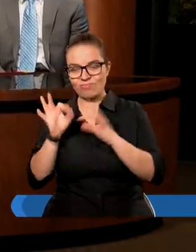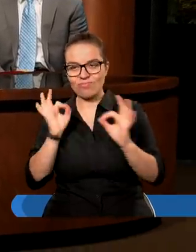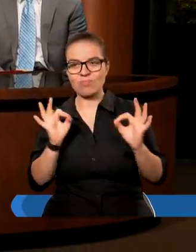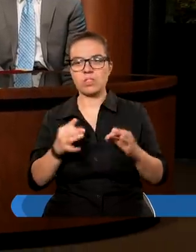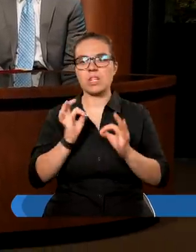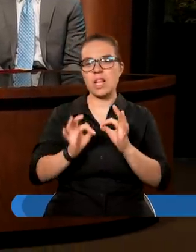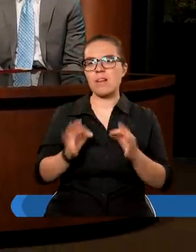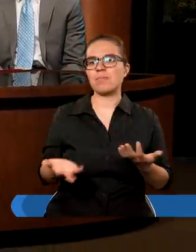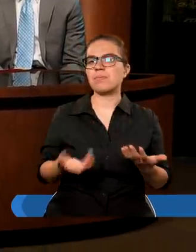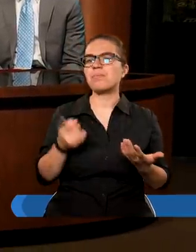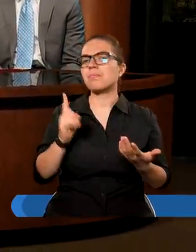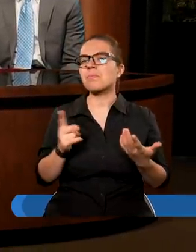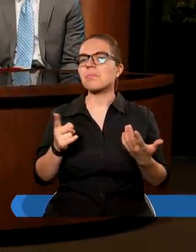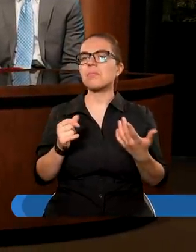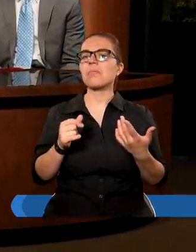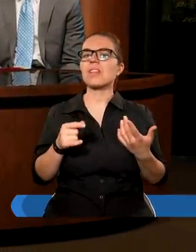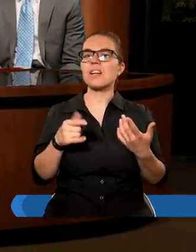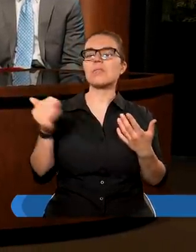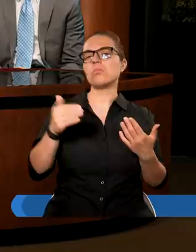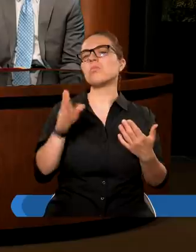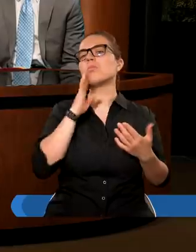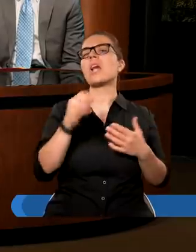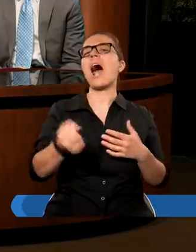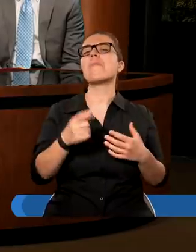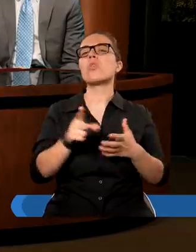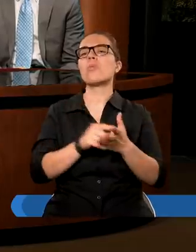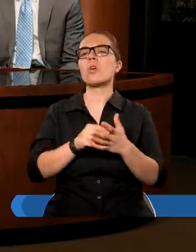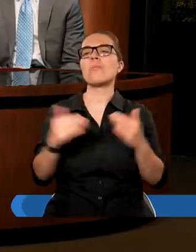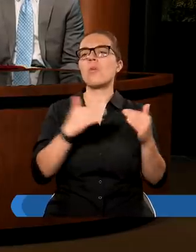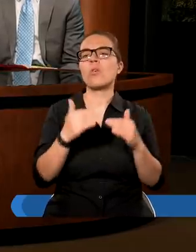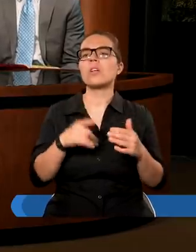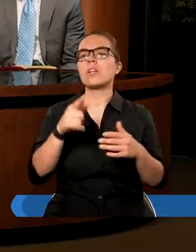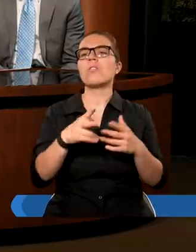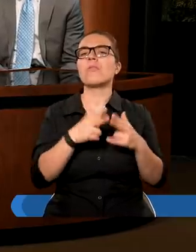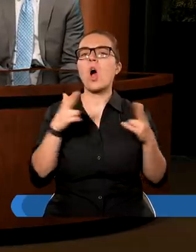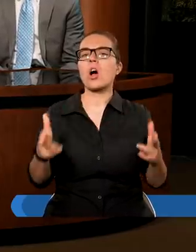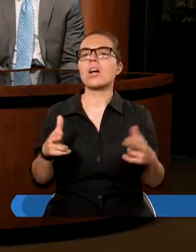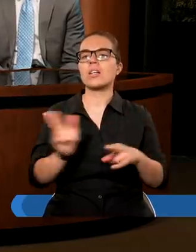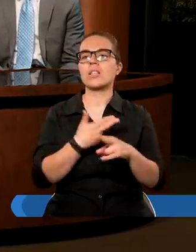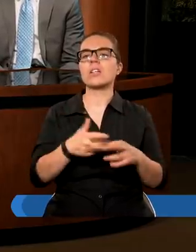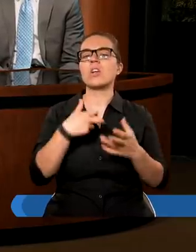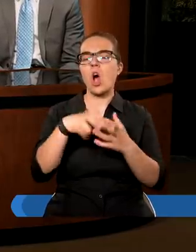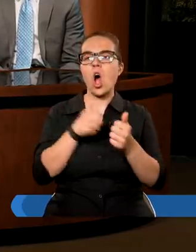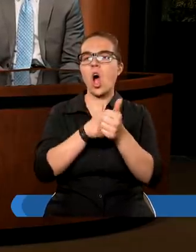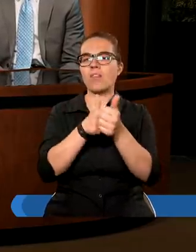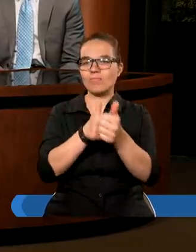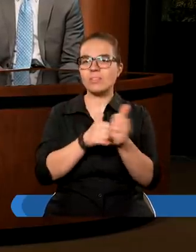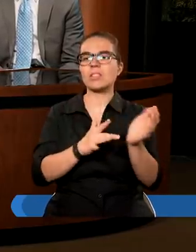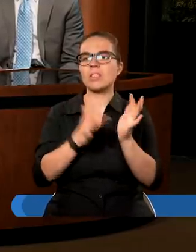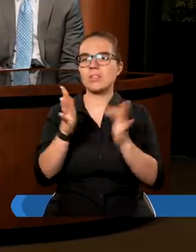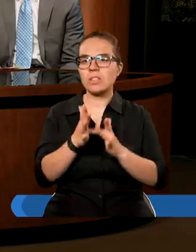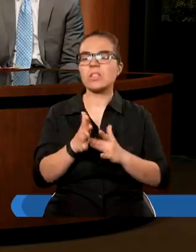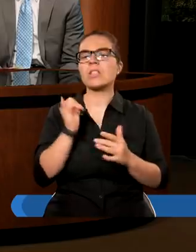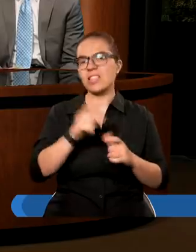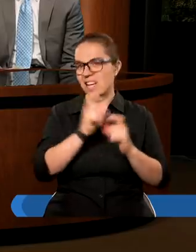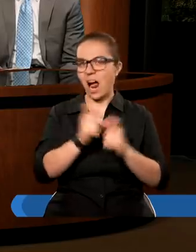No weźmy chociażby postać apostoła Piotra w momencie, w tym okresie, kiedy chodził za Jezusem, praktycznie